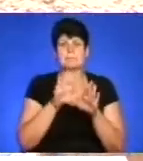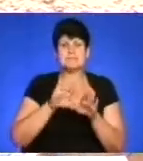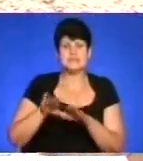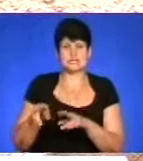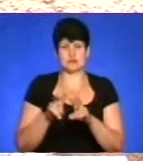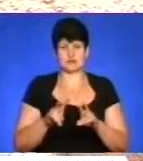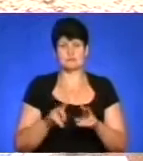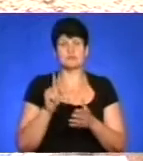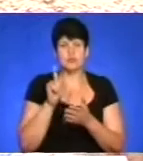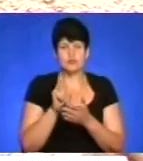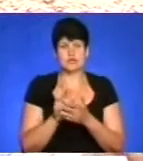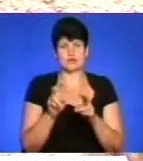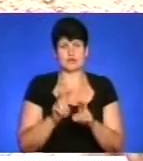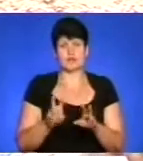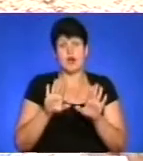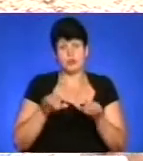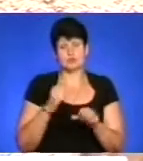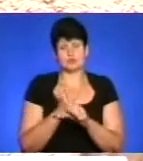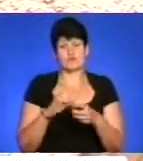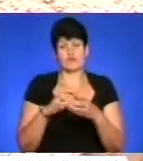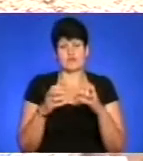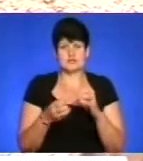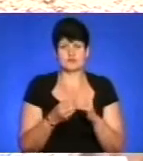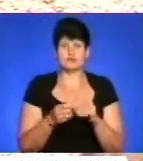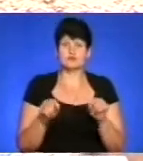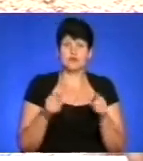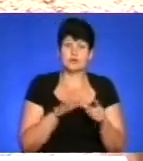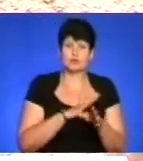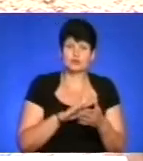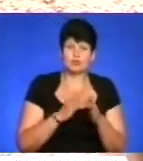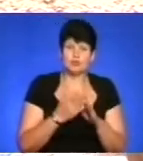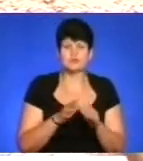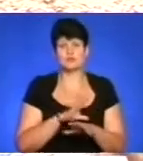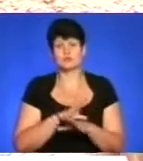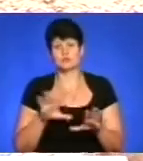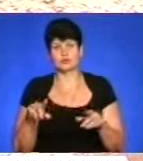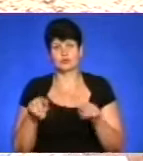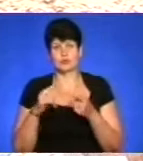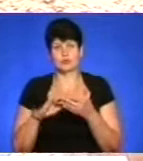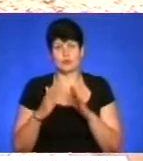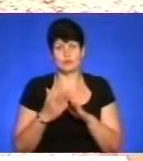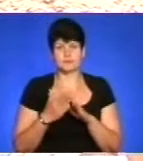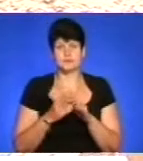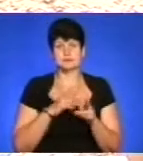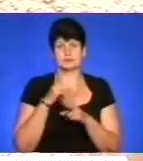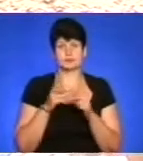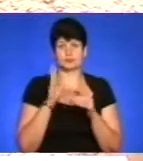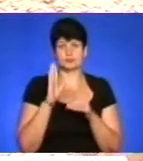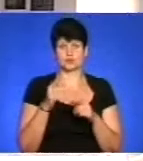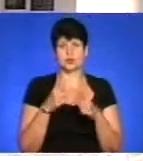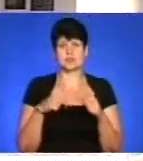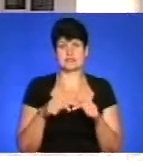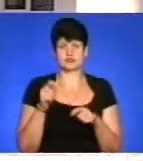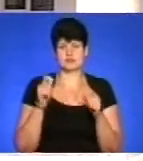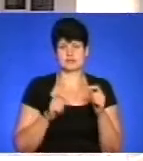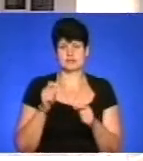розслідувати і тоді зробимо висновок, чи створені були умови, чи не створені. Претензії будуть до організатора фестивалю.